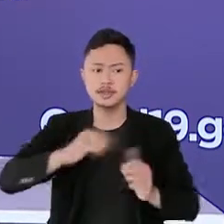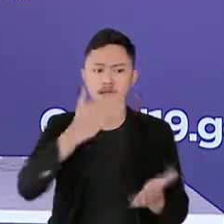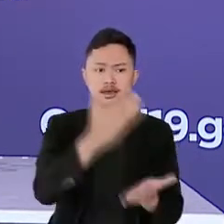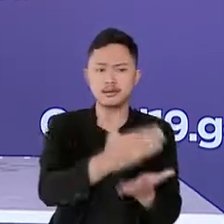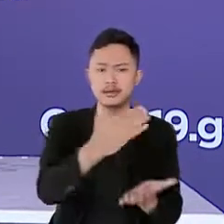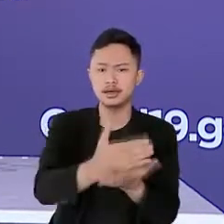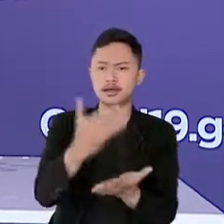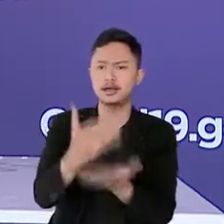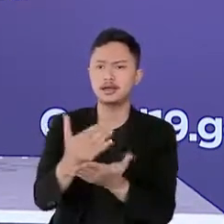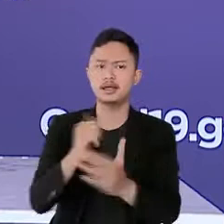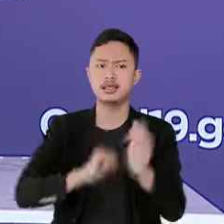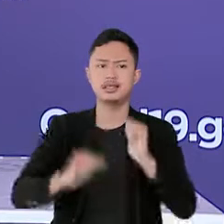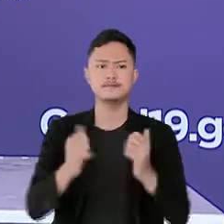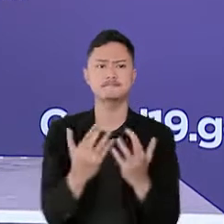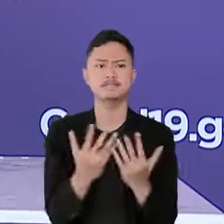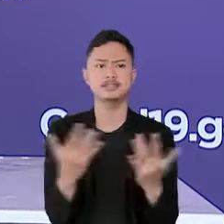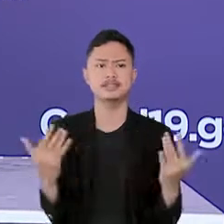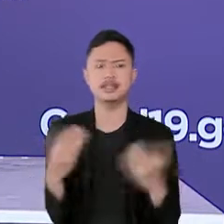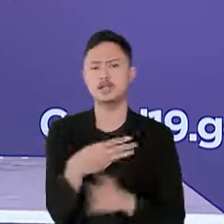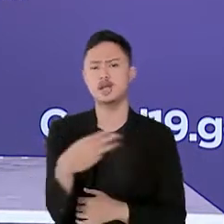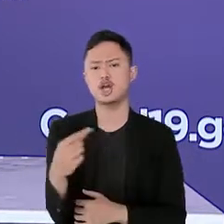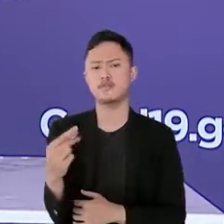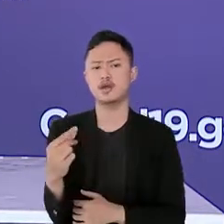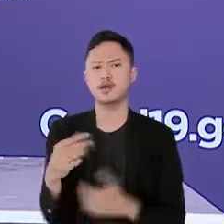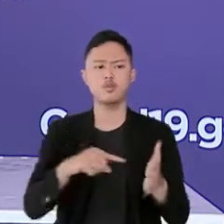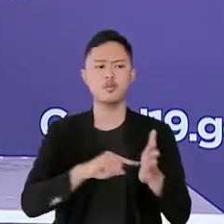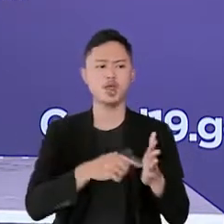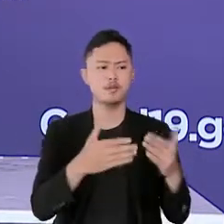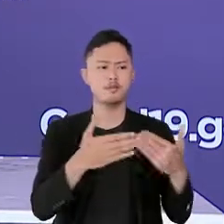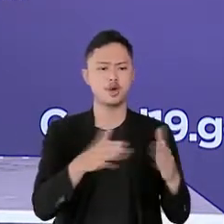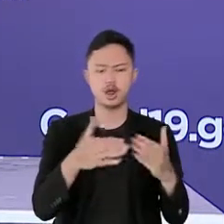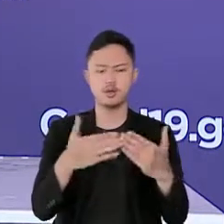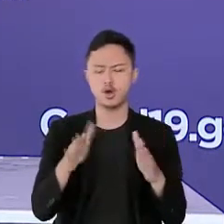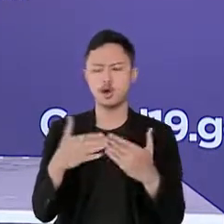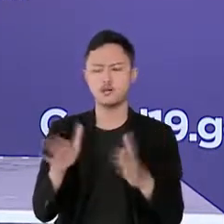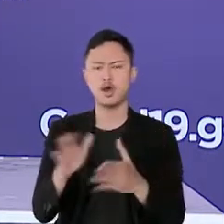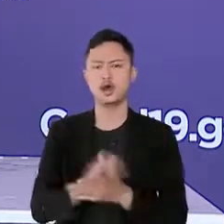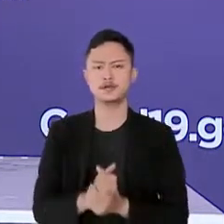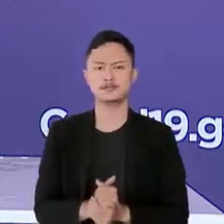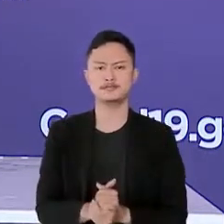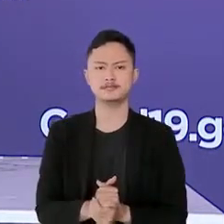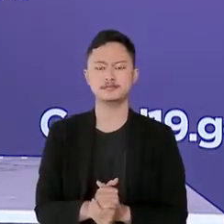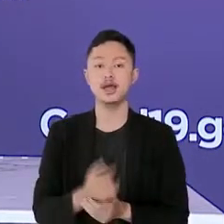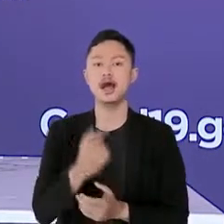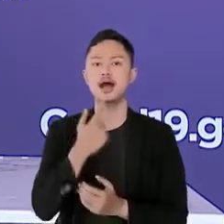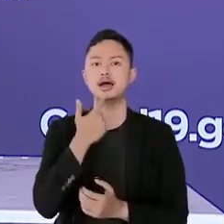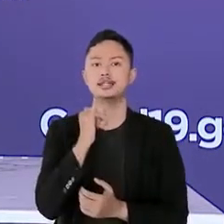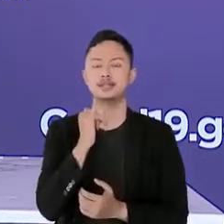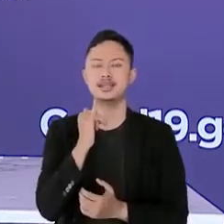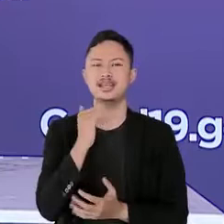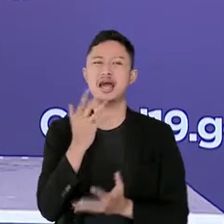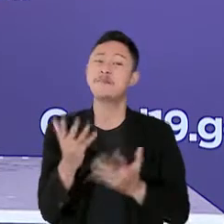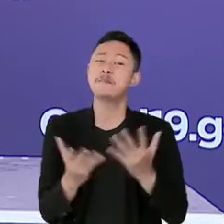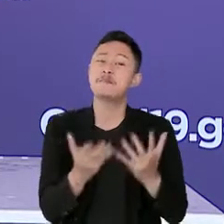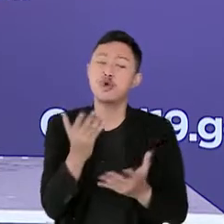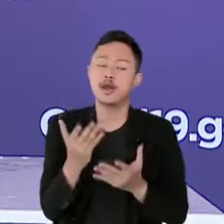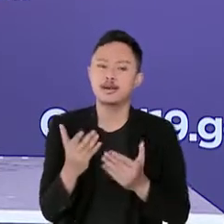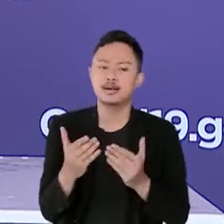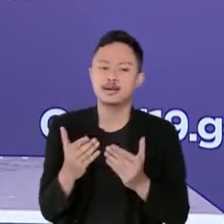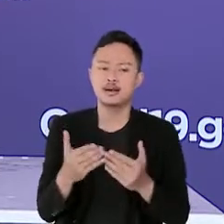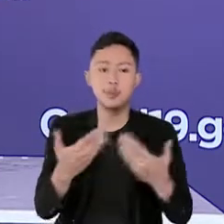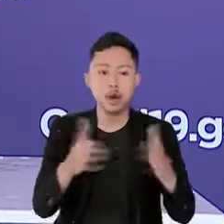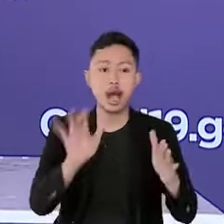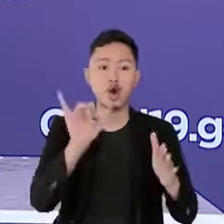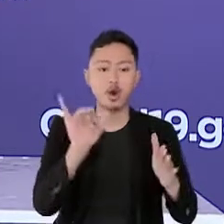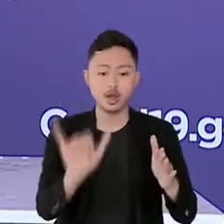dan kegiatan sosial ekonomi yang mulai dilonggarkan perlahan menjadi kekuatan yang dapat berubah menjadi tantangan